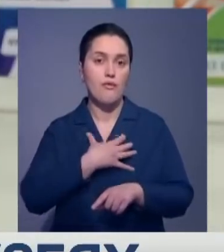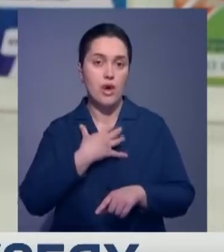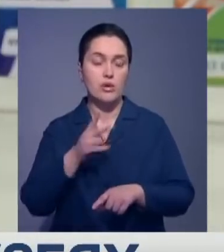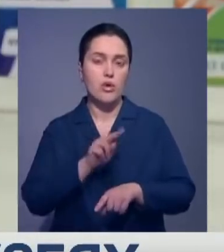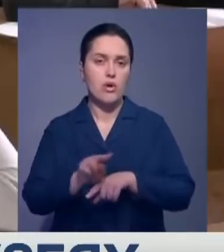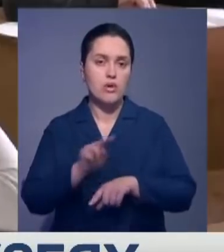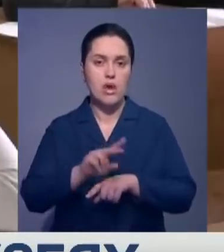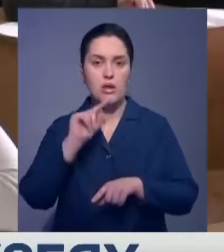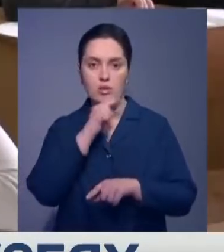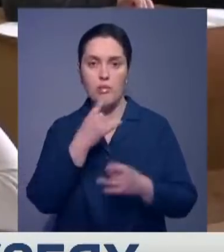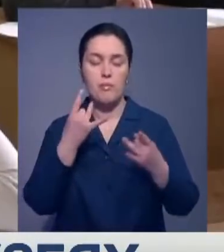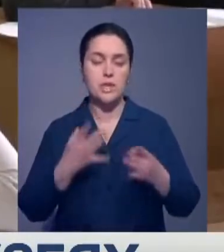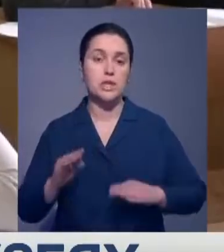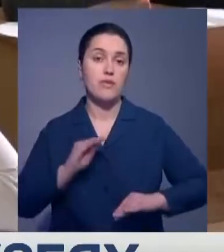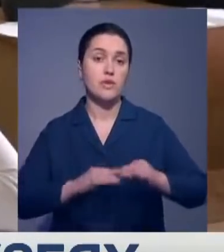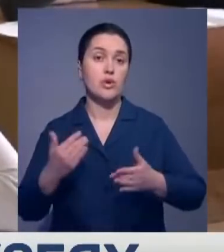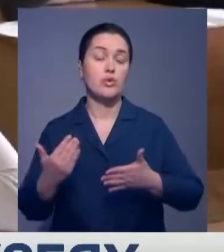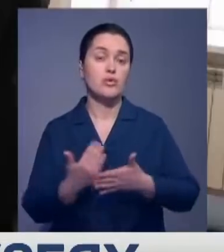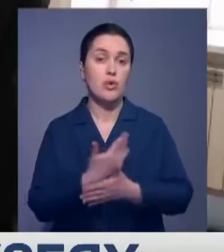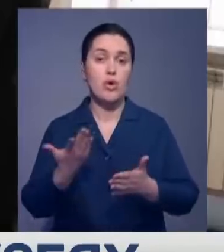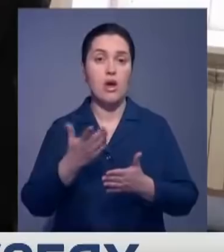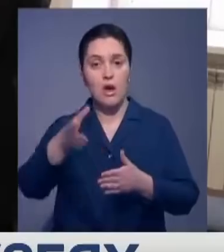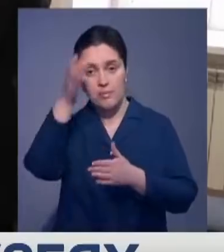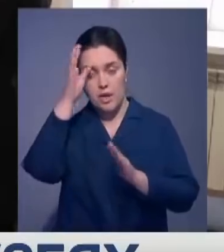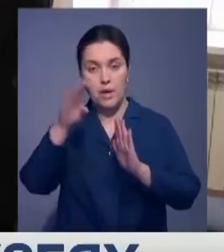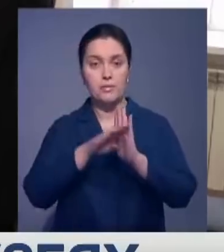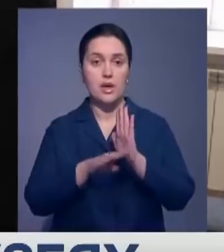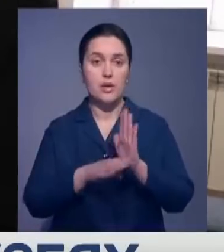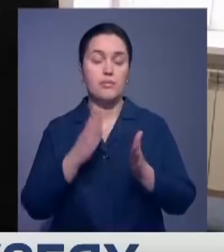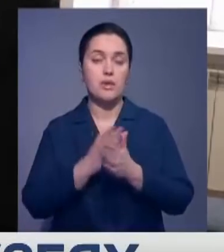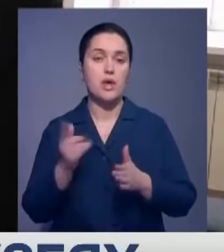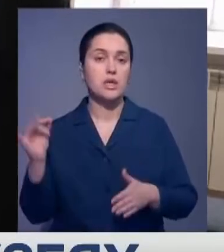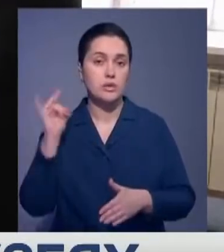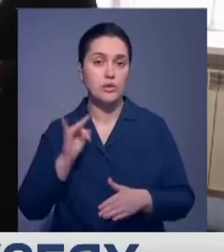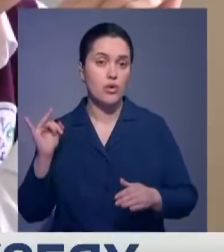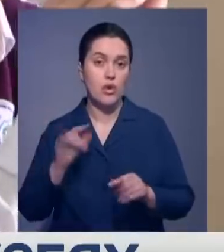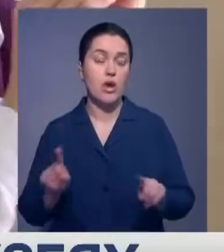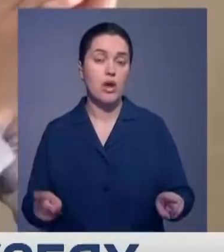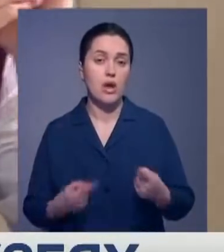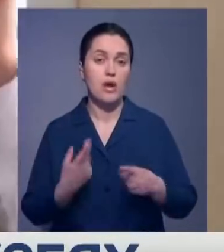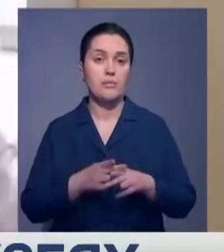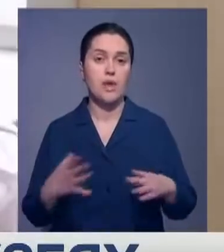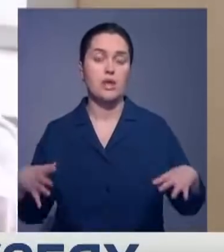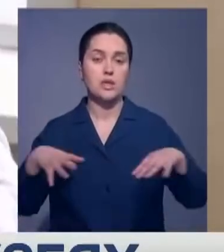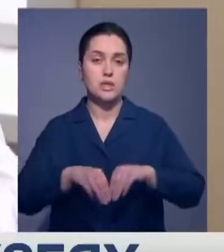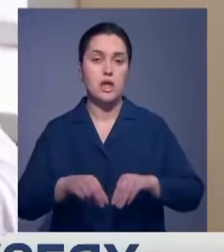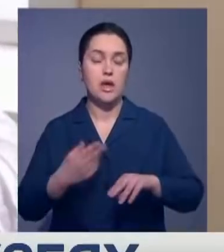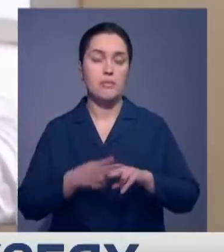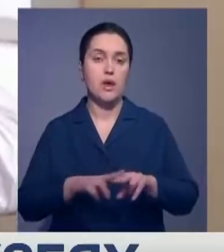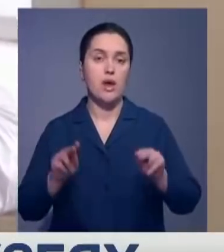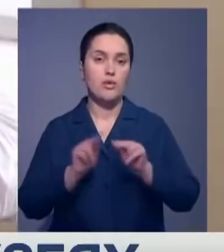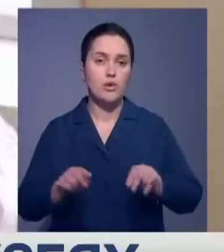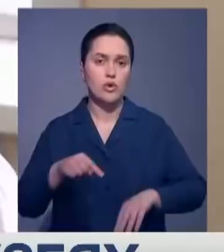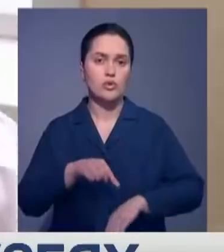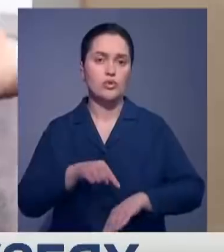простых вещей. В обновленное содержание образовательных программ прочно входит понятие «рухани-жангуру». В сочетании с педагогическими нововведениями сразу